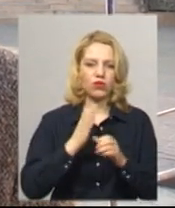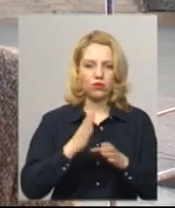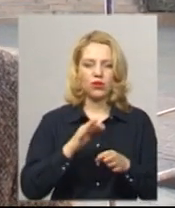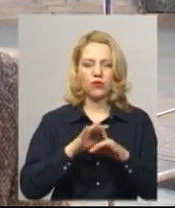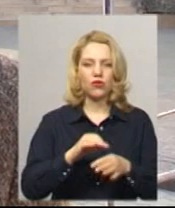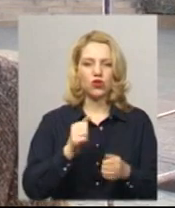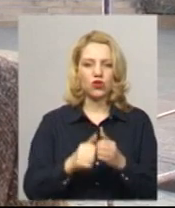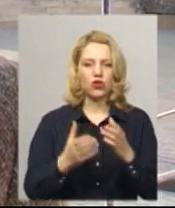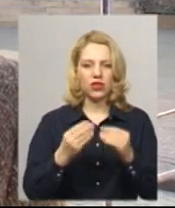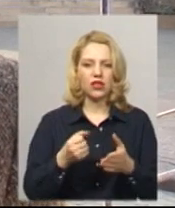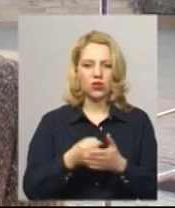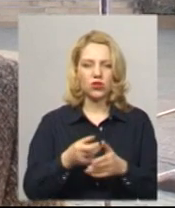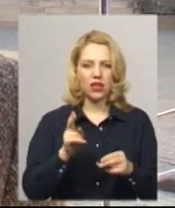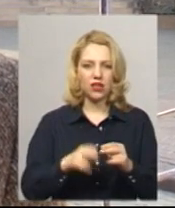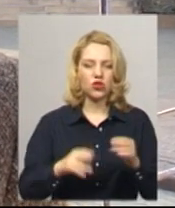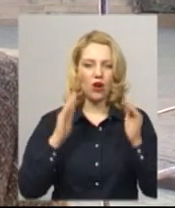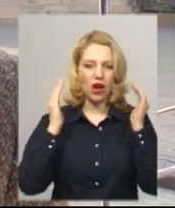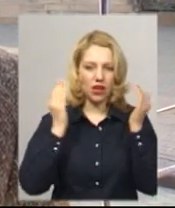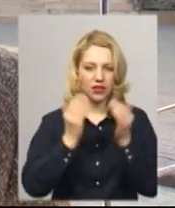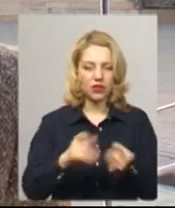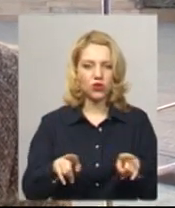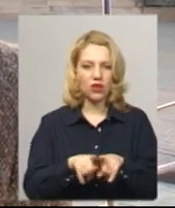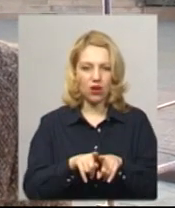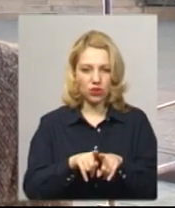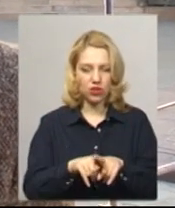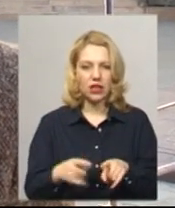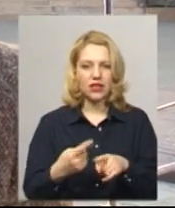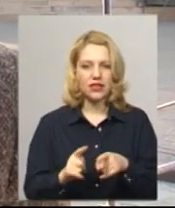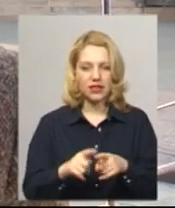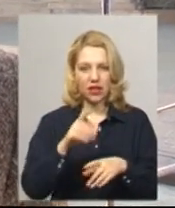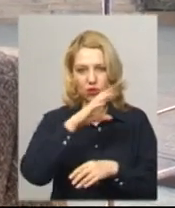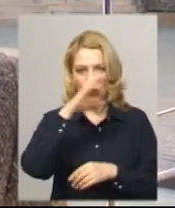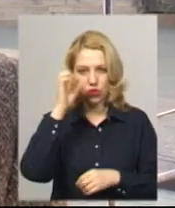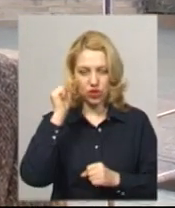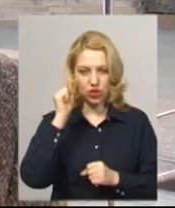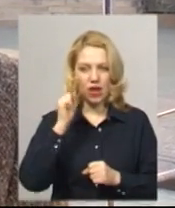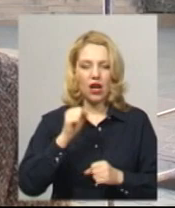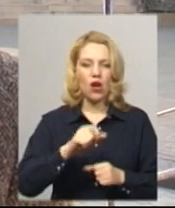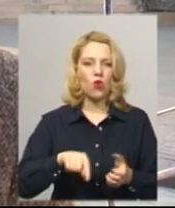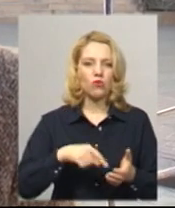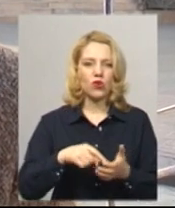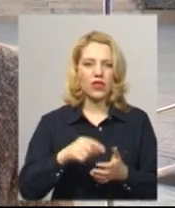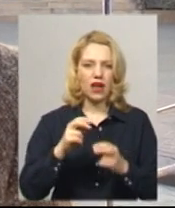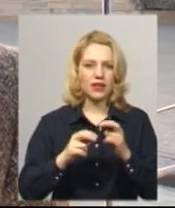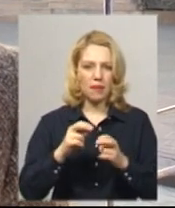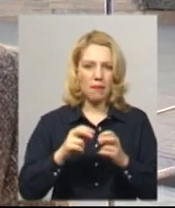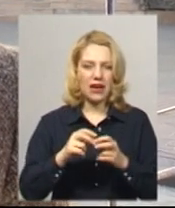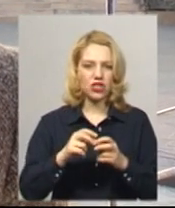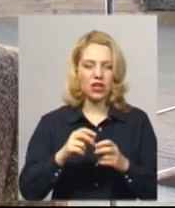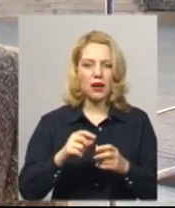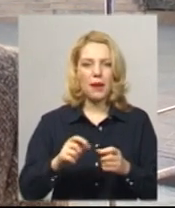закінчення карантину. Також цієї ночі комунальними машинами КП «Брат»